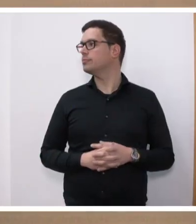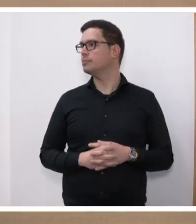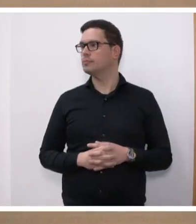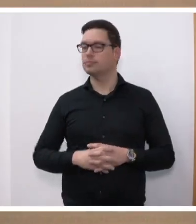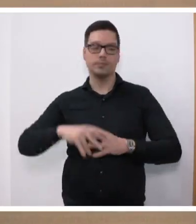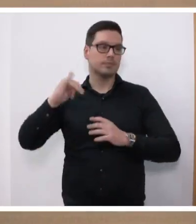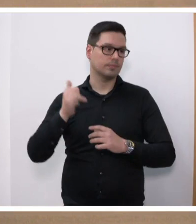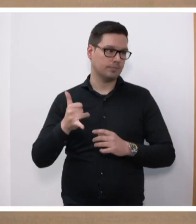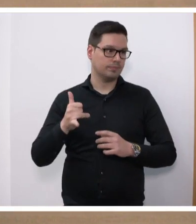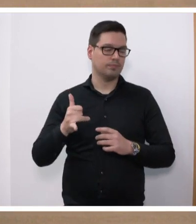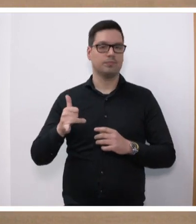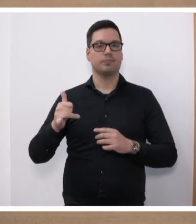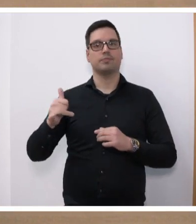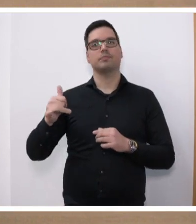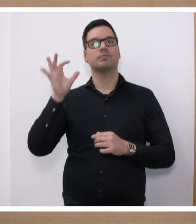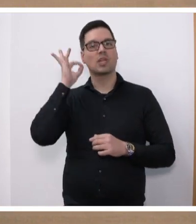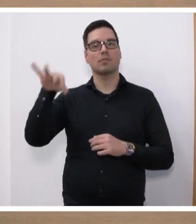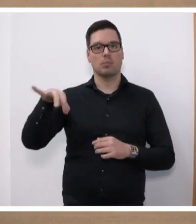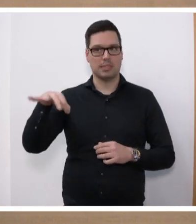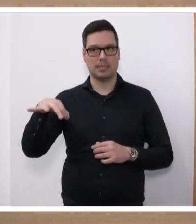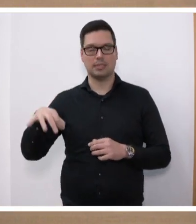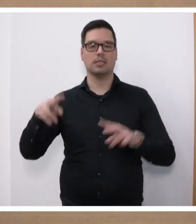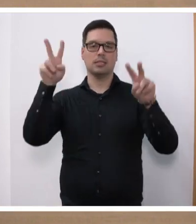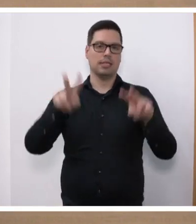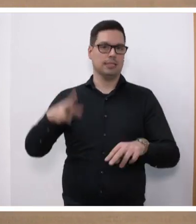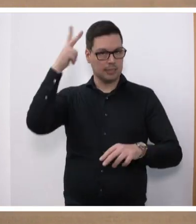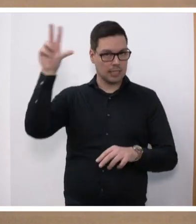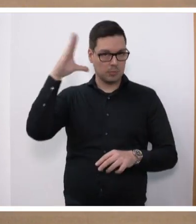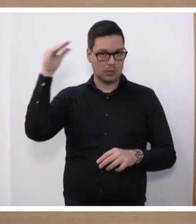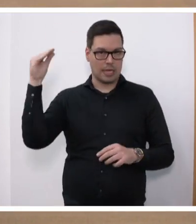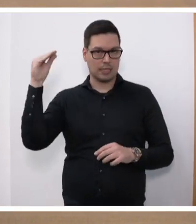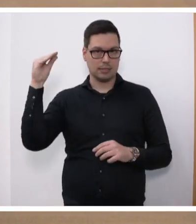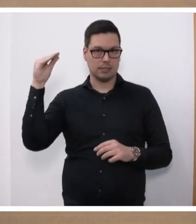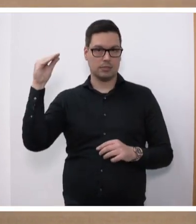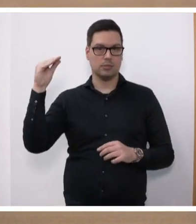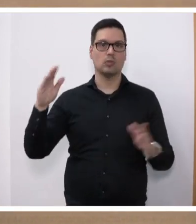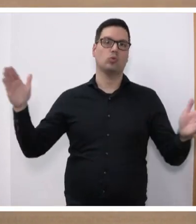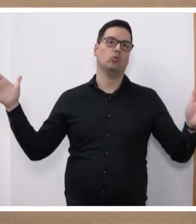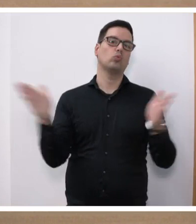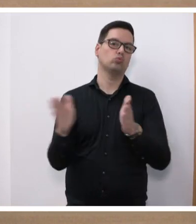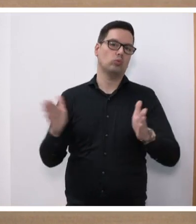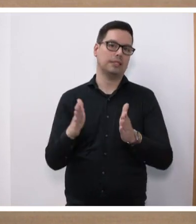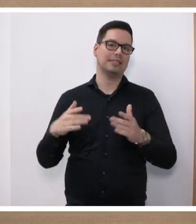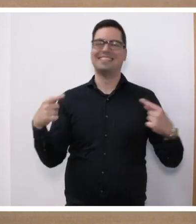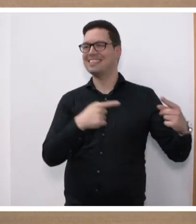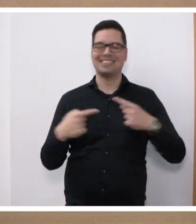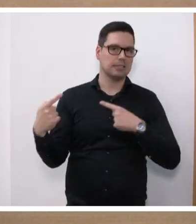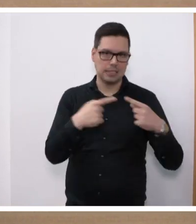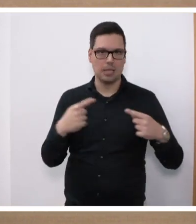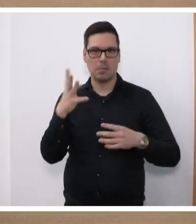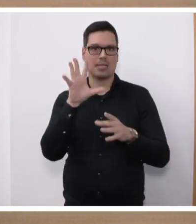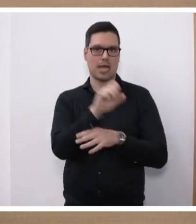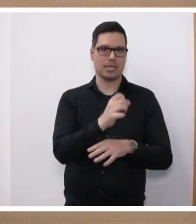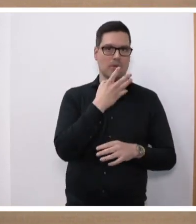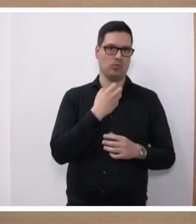Ja, sehr geehrte Frau Präsidentin, meine sehr geehrten Damen und Herren Abgeordnete, ich will ganz kurz nochmal in die Debatte eingreifen, weil ich